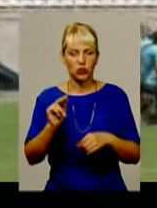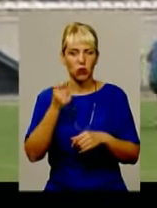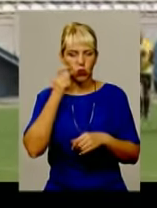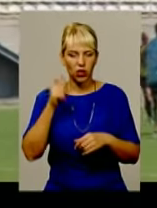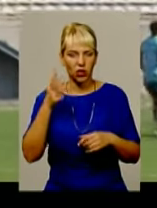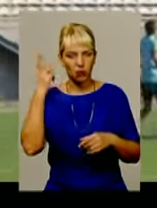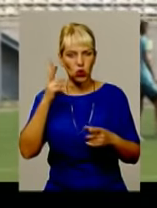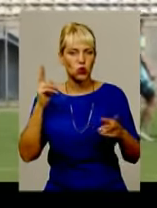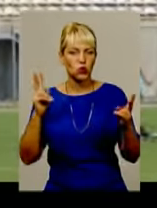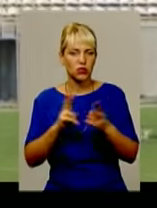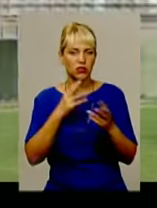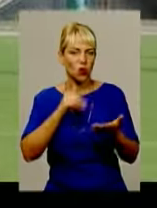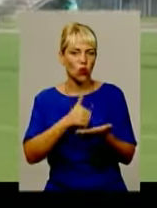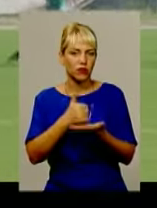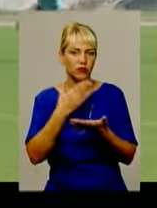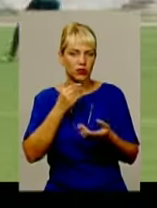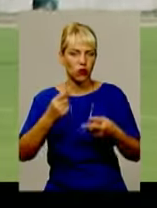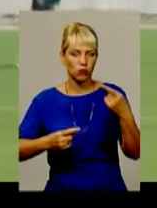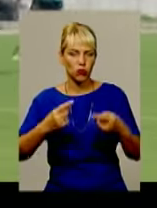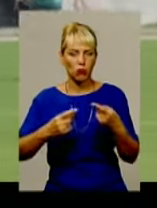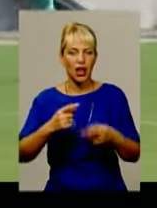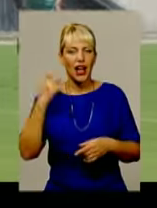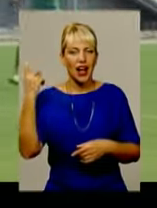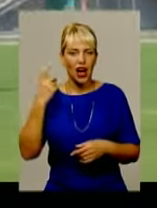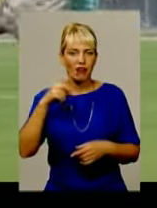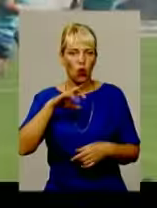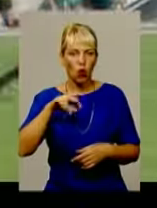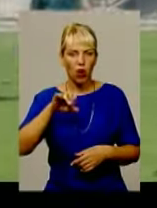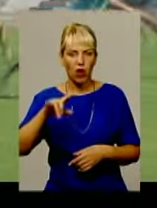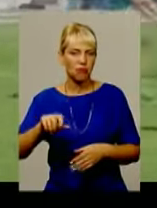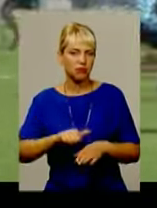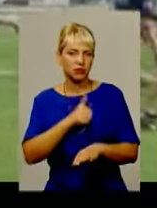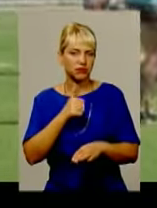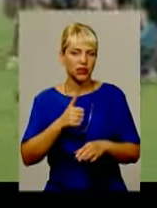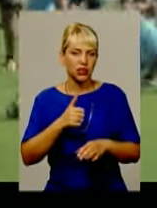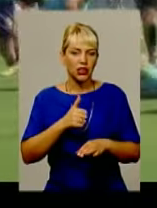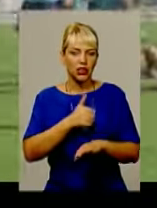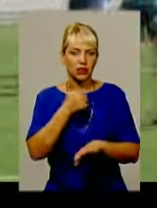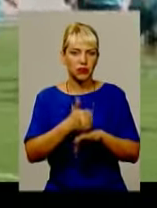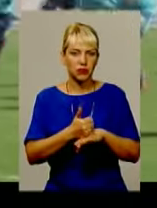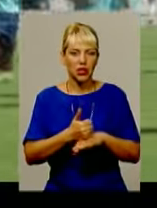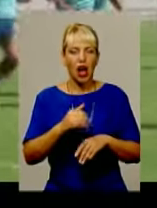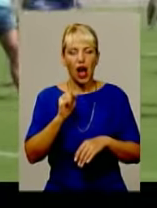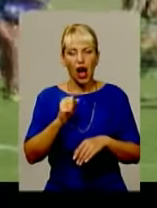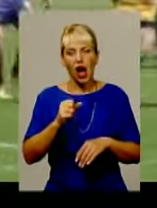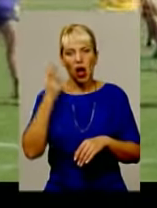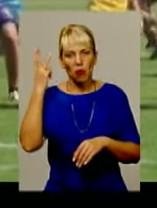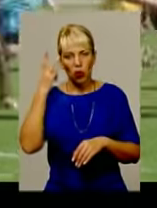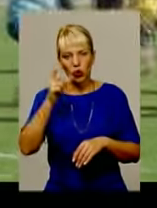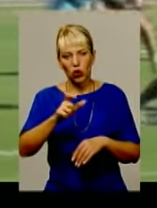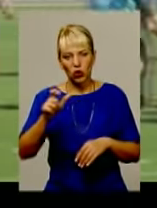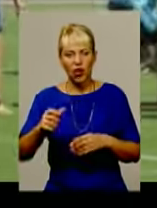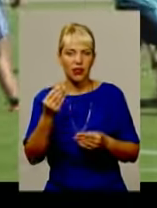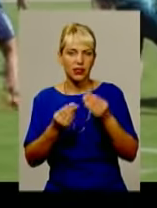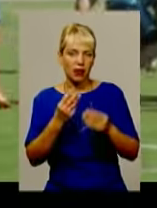зустрілися з головним своїм суперником. Харківський Олімп міцно закріпив за собою лідерські позиції. Натомість подоляни грають на аматорському рівні,